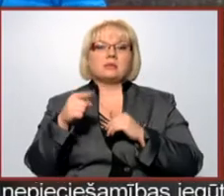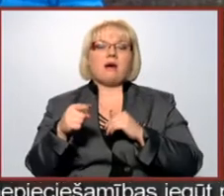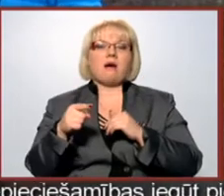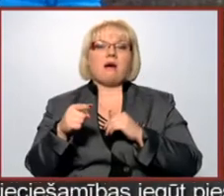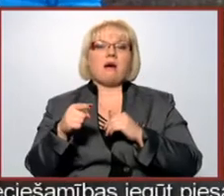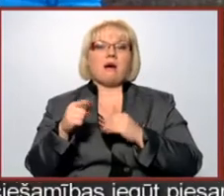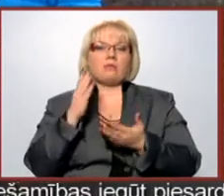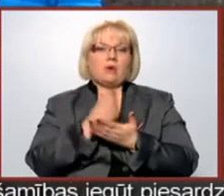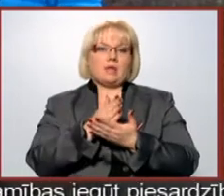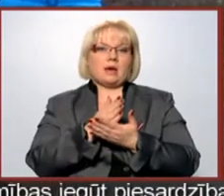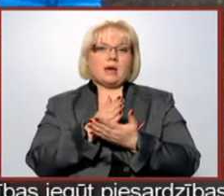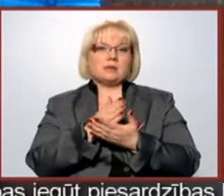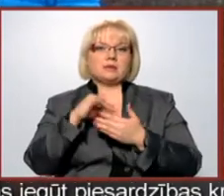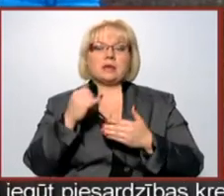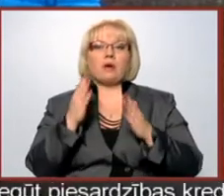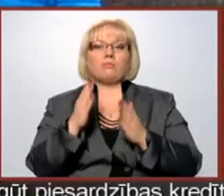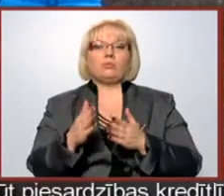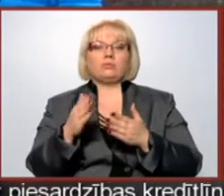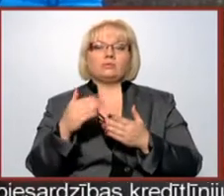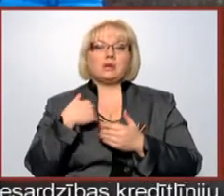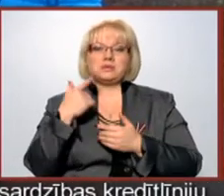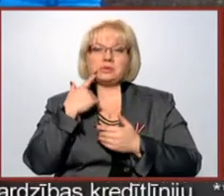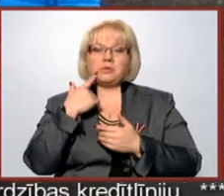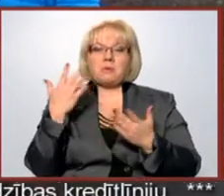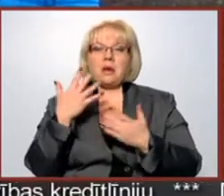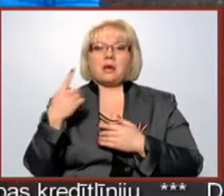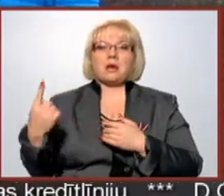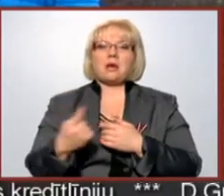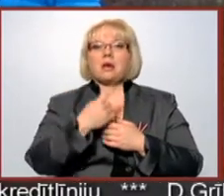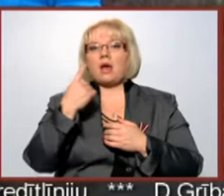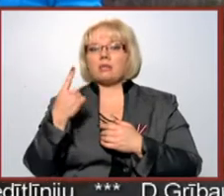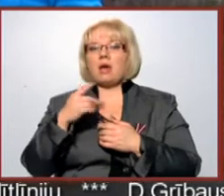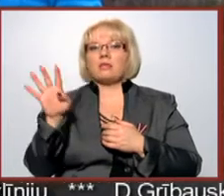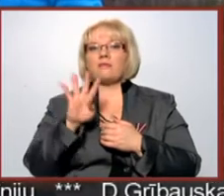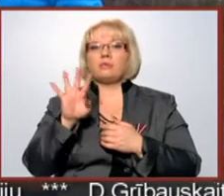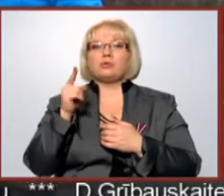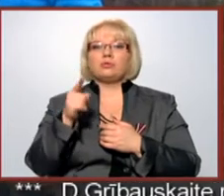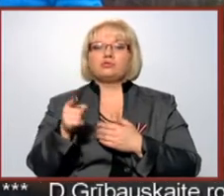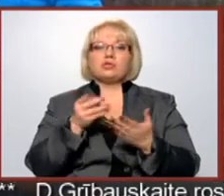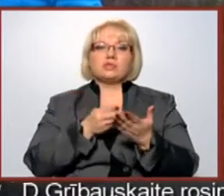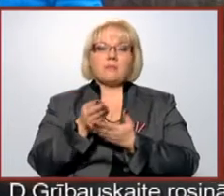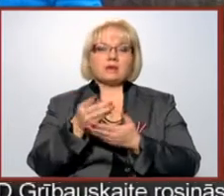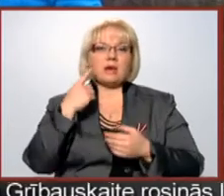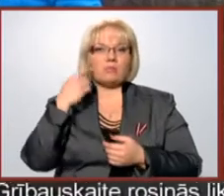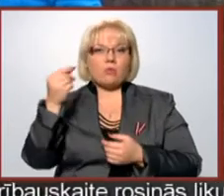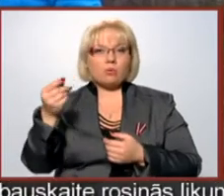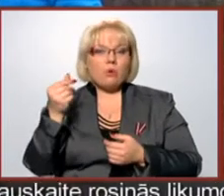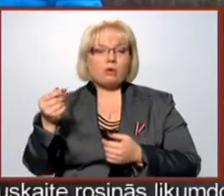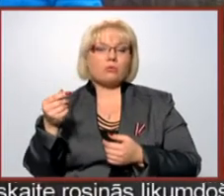notiekas. Es domāju, ka gadā mēs 90 tūkstošiem samaksājām nodokļos,